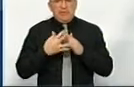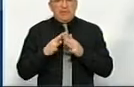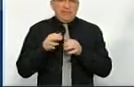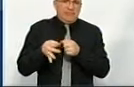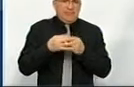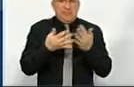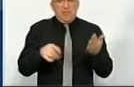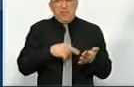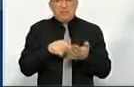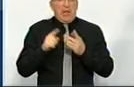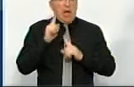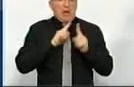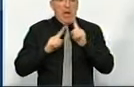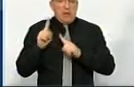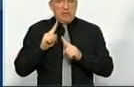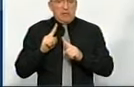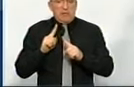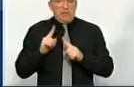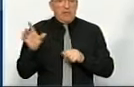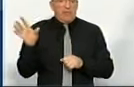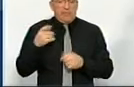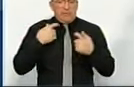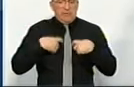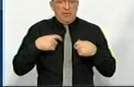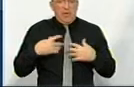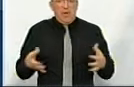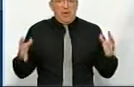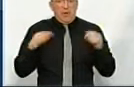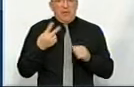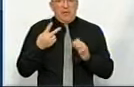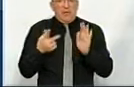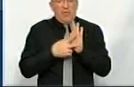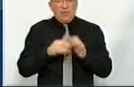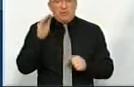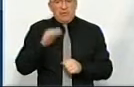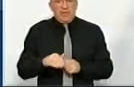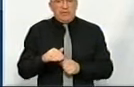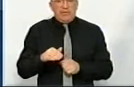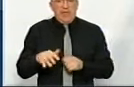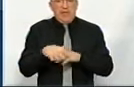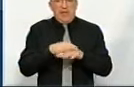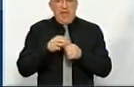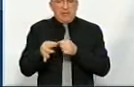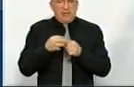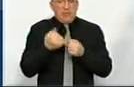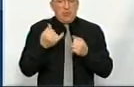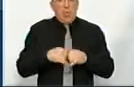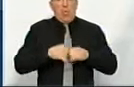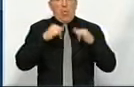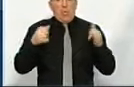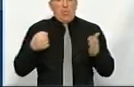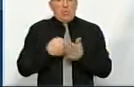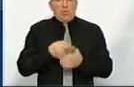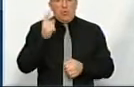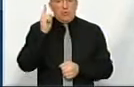селищних, міських рад, які в себе об'єднували 28 тисяч населених пунктів. Ми зараз їх укрупнили до